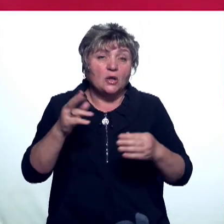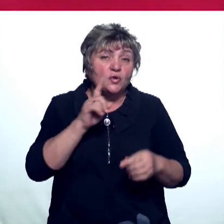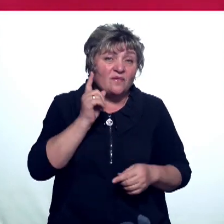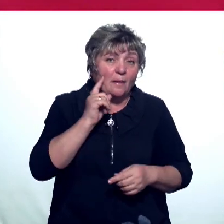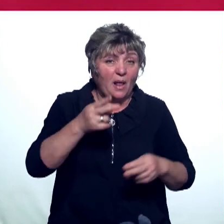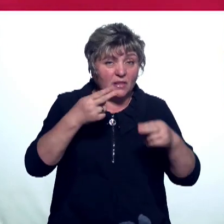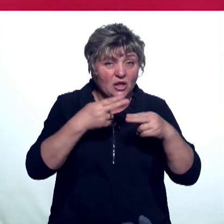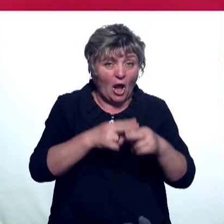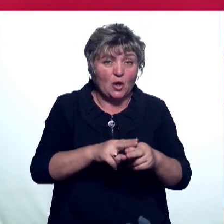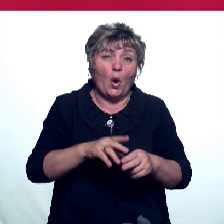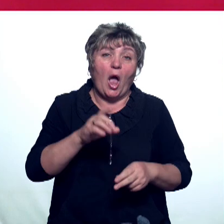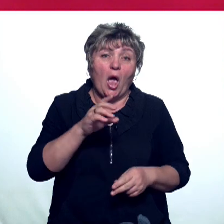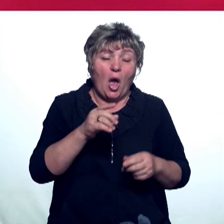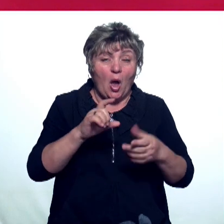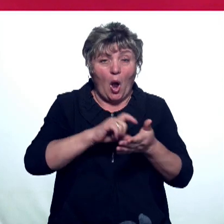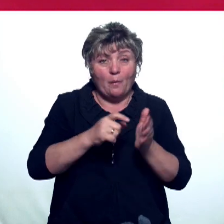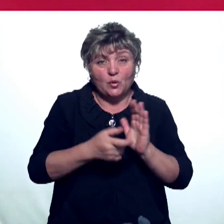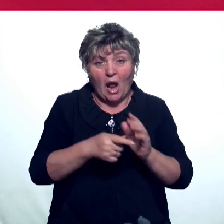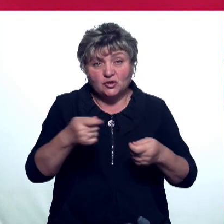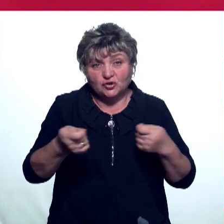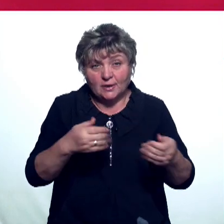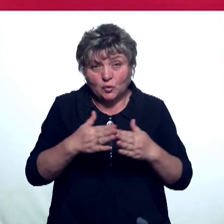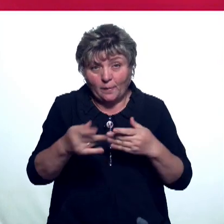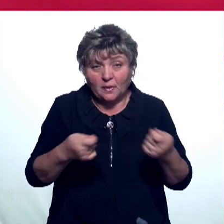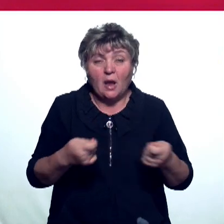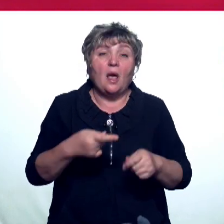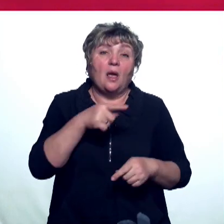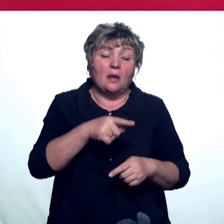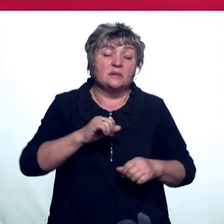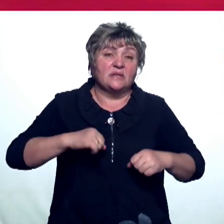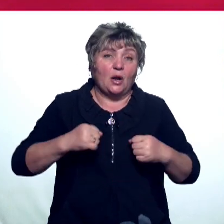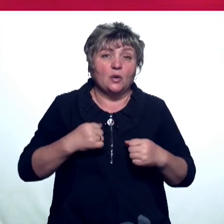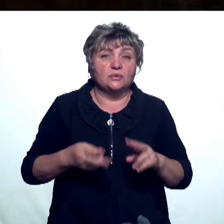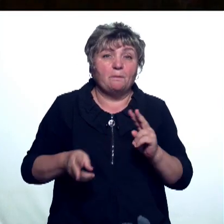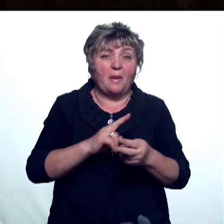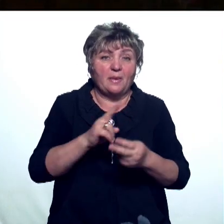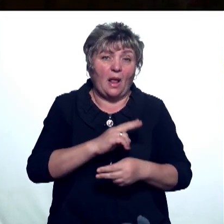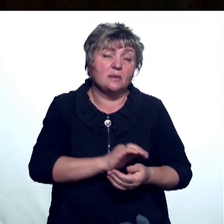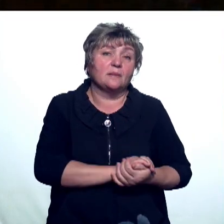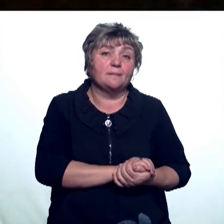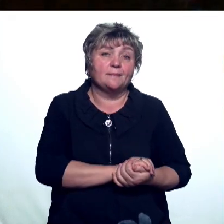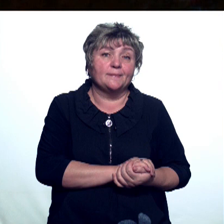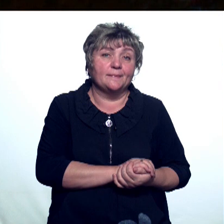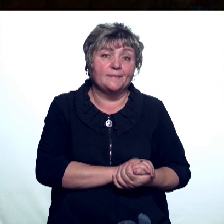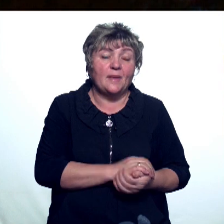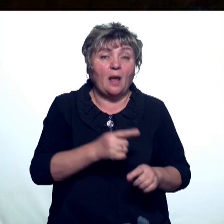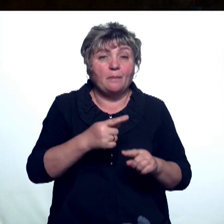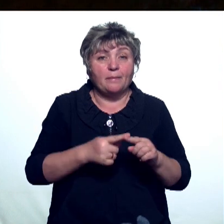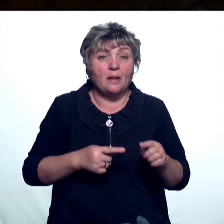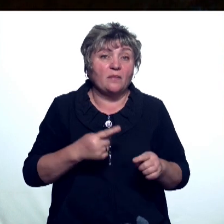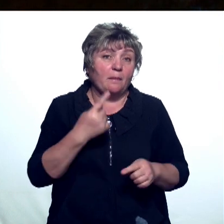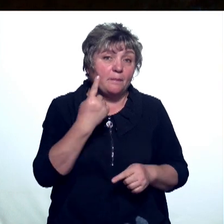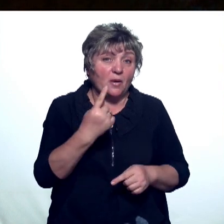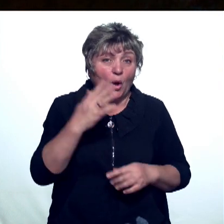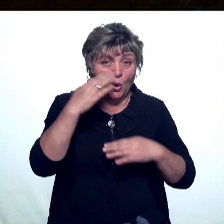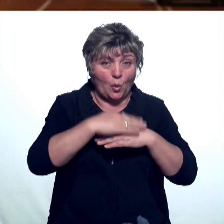технологиям, так что коммунальщикам даже не потребовалось перекрывать движение. Анна Кавырзина расскажет. Половина первого